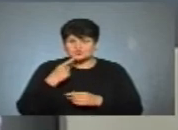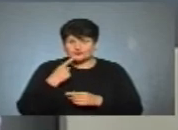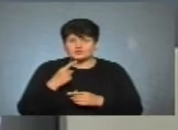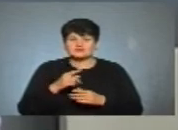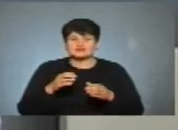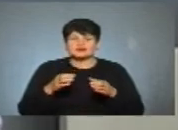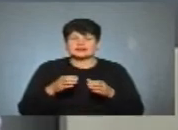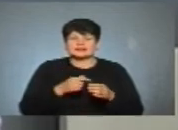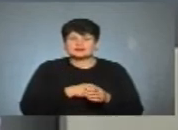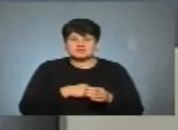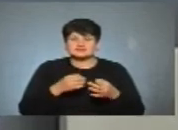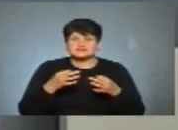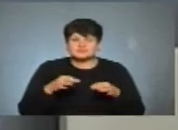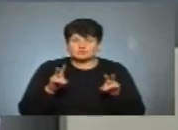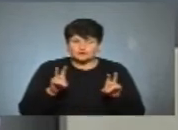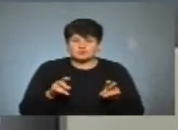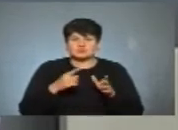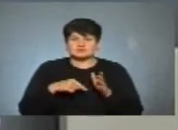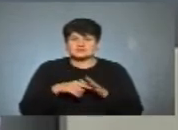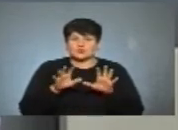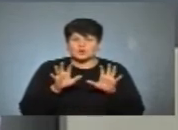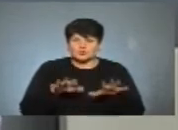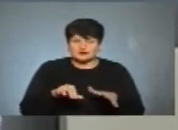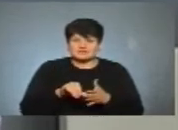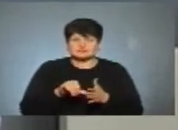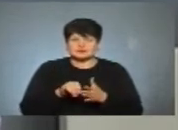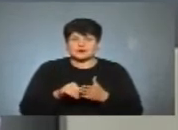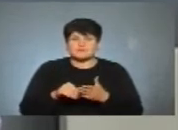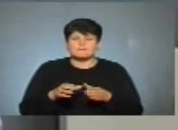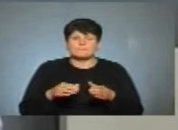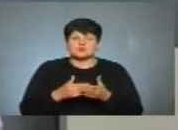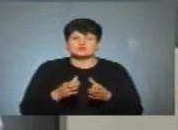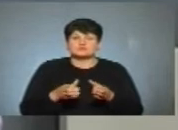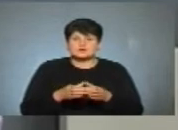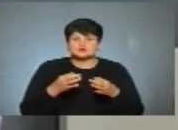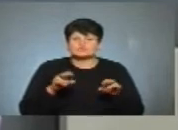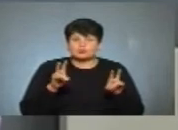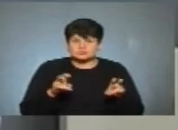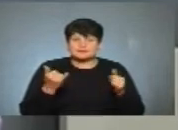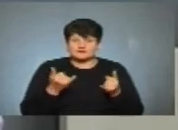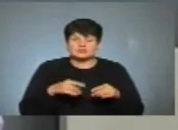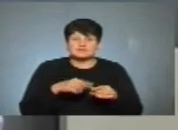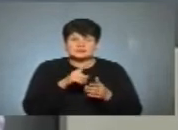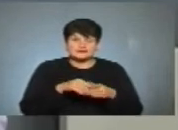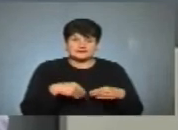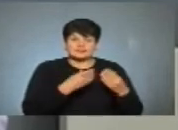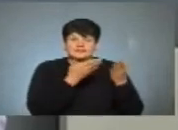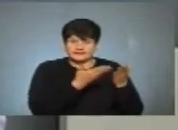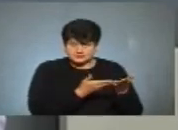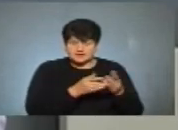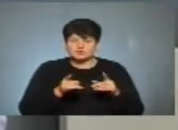Свободи, потім ще раз був від Свободи, потім був міський голова, який, зрозуміло, представляє політичну партію Свобода. Напевно, їм треба адресувати це питання. А що